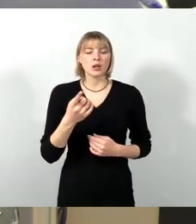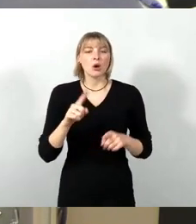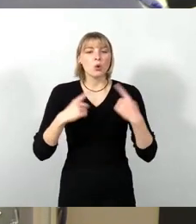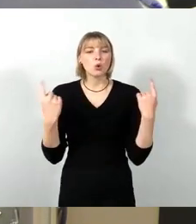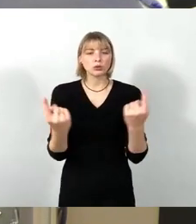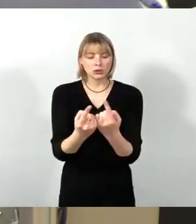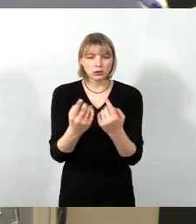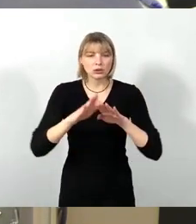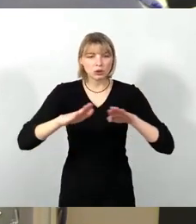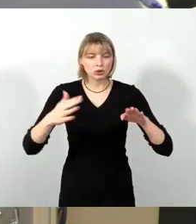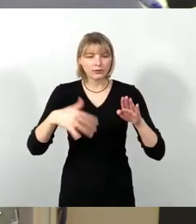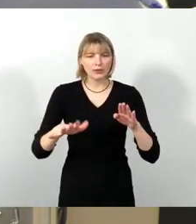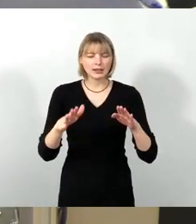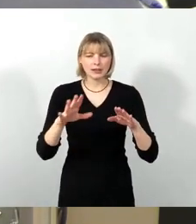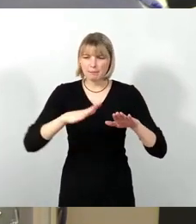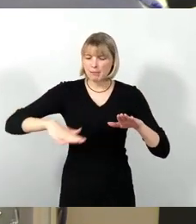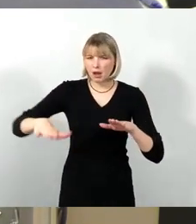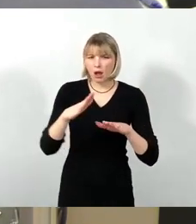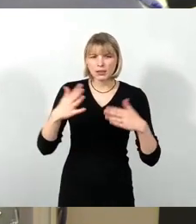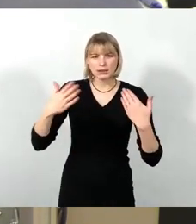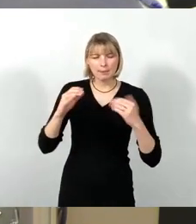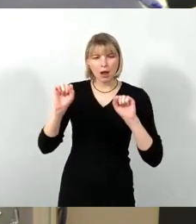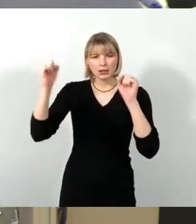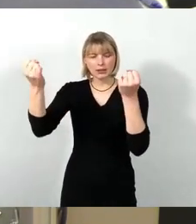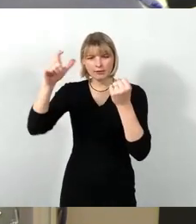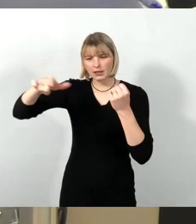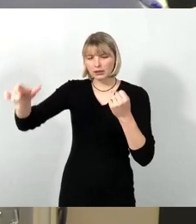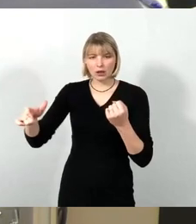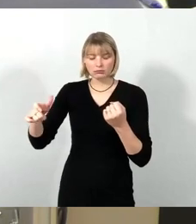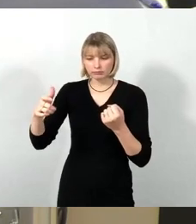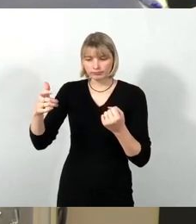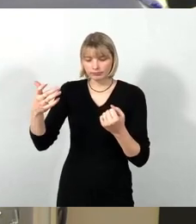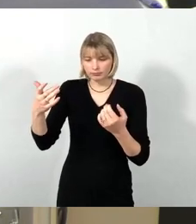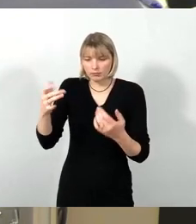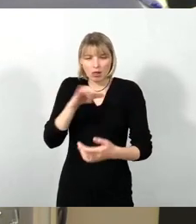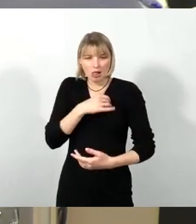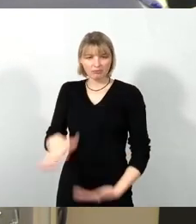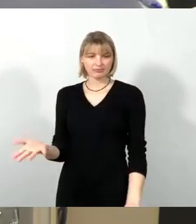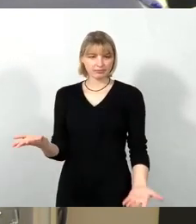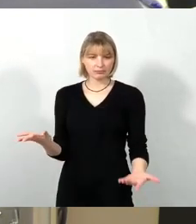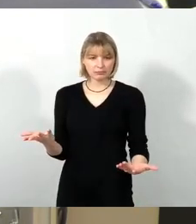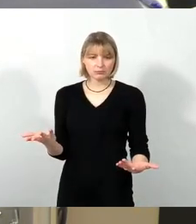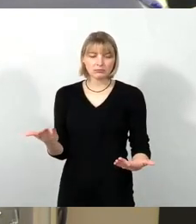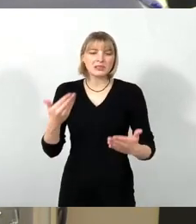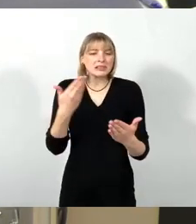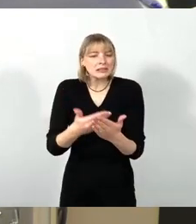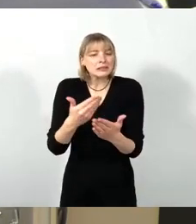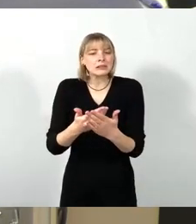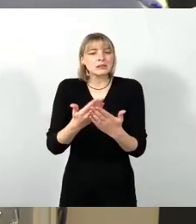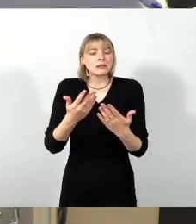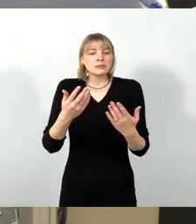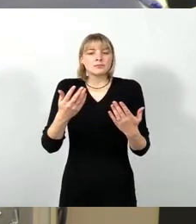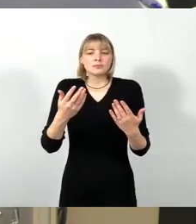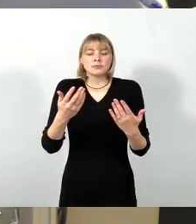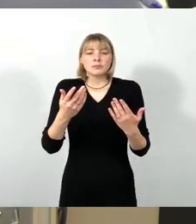Klimaaktivisten, ETC, null interessiert. Null interessiert. Und deswegen muss es ganz klar sein, wenn in